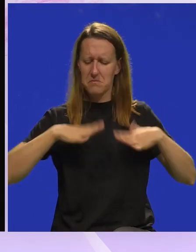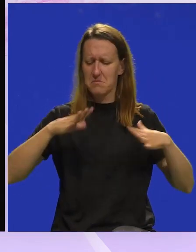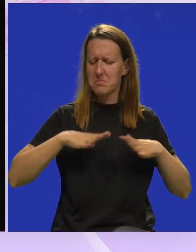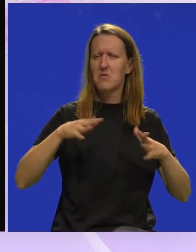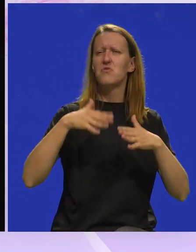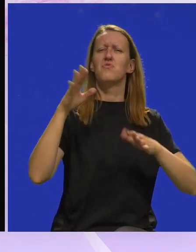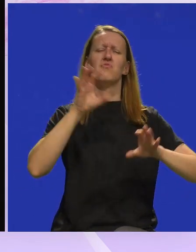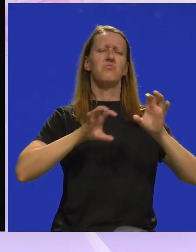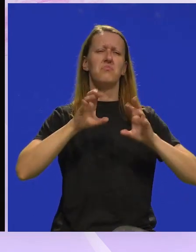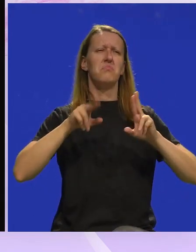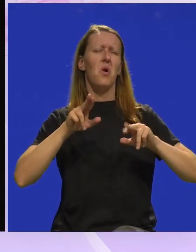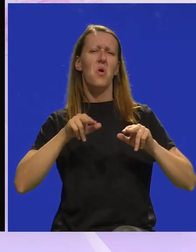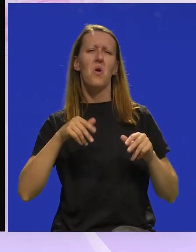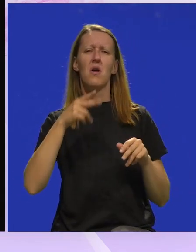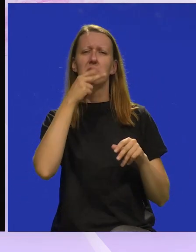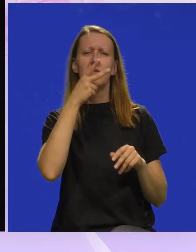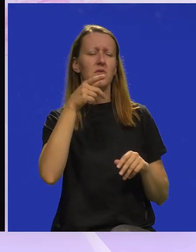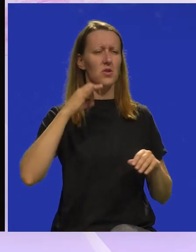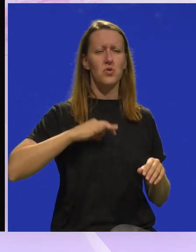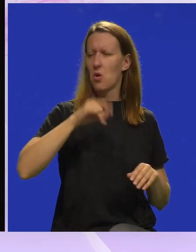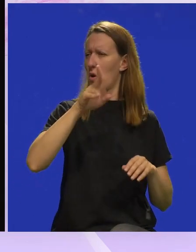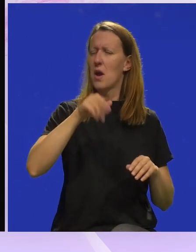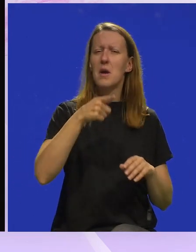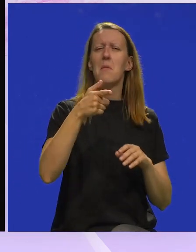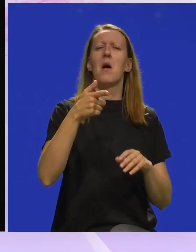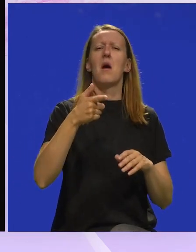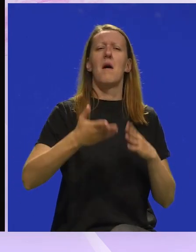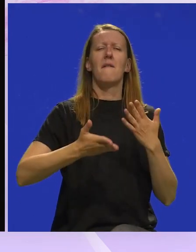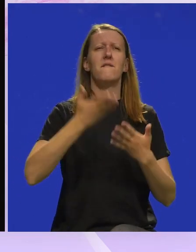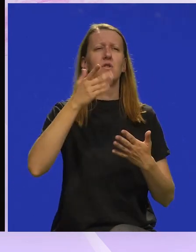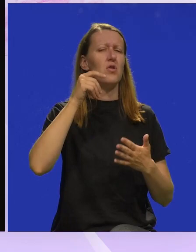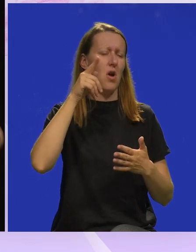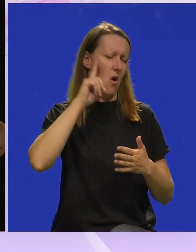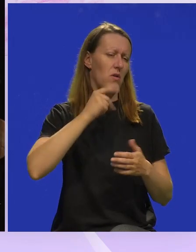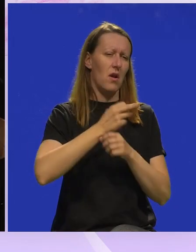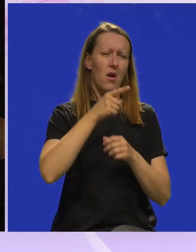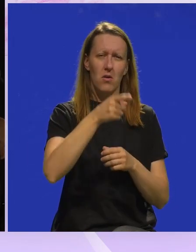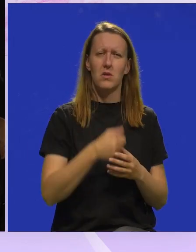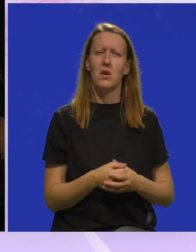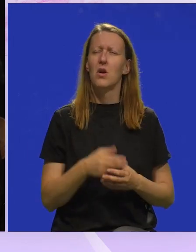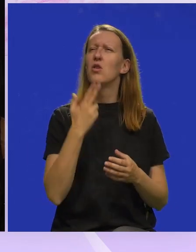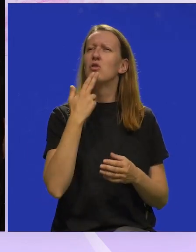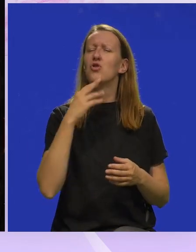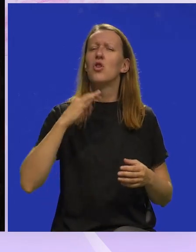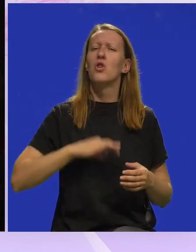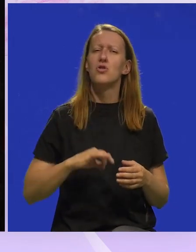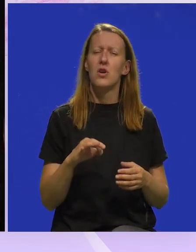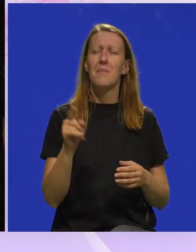živih boja? Ste vidjeli šer? Ona ima više lit nego vi. Čegovu ščer?